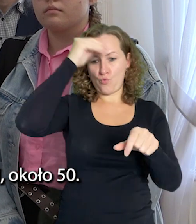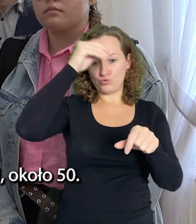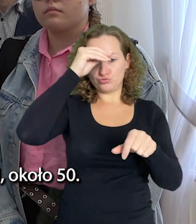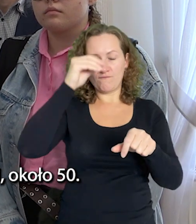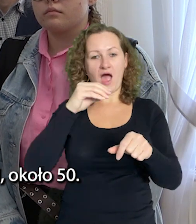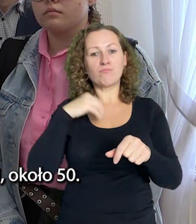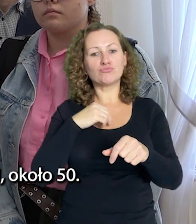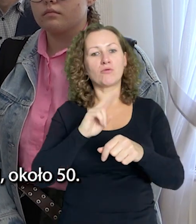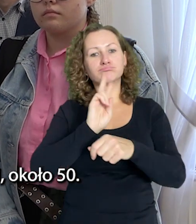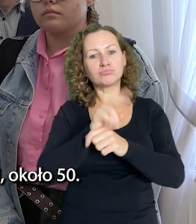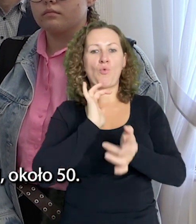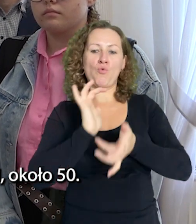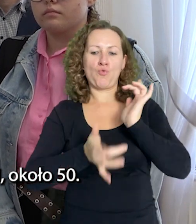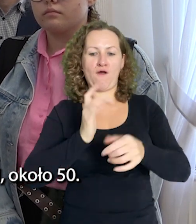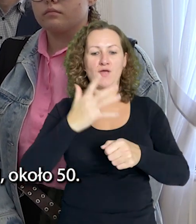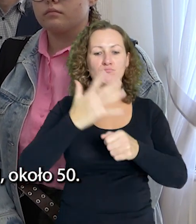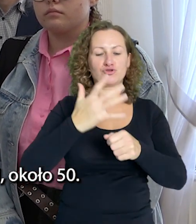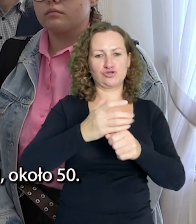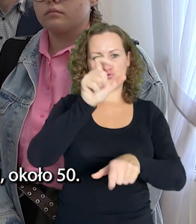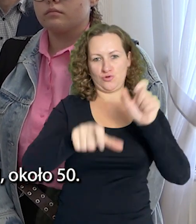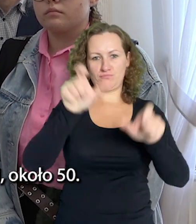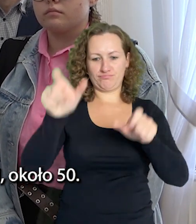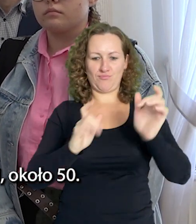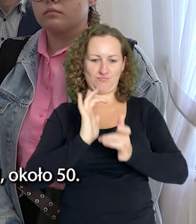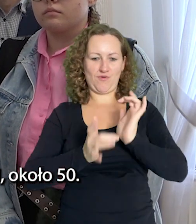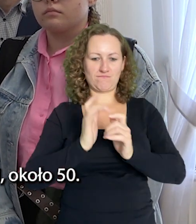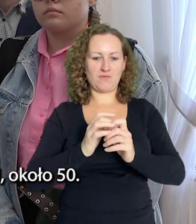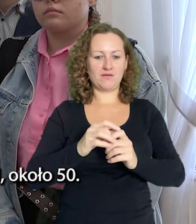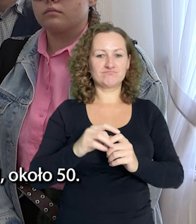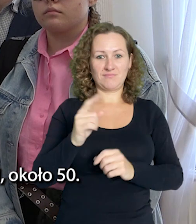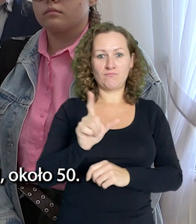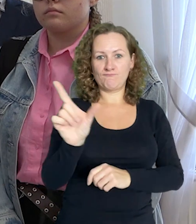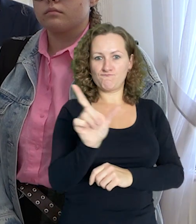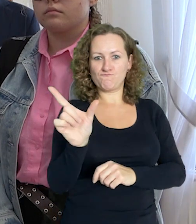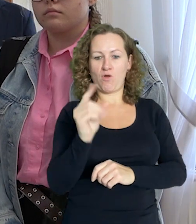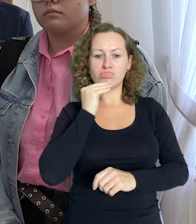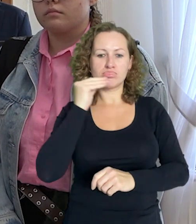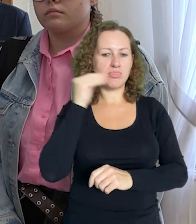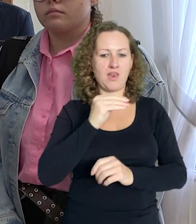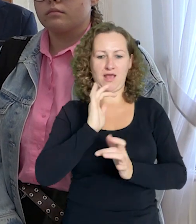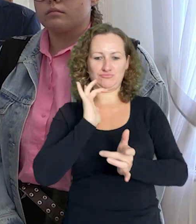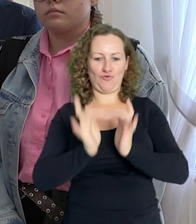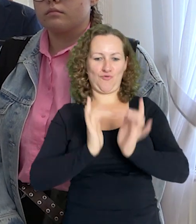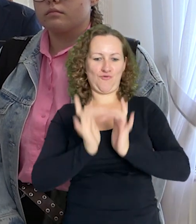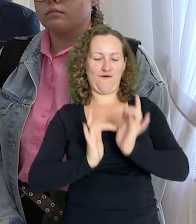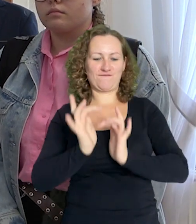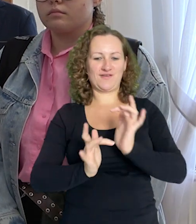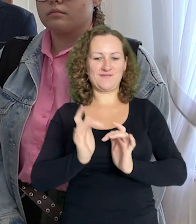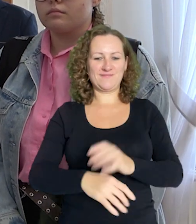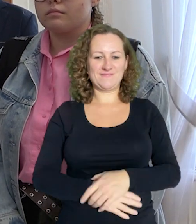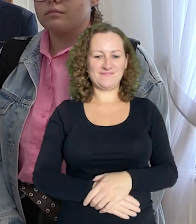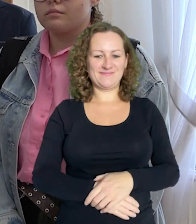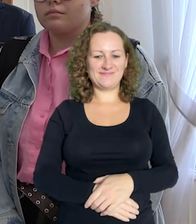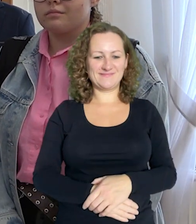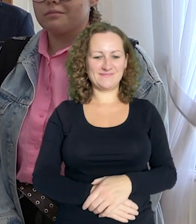około 80 uczniów zapisało się do rywalizacji, około 50 aktywnie jeździło. Za mną stoją